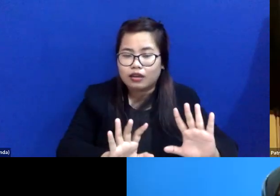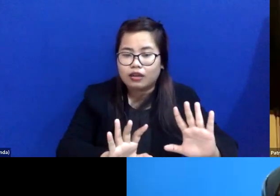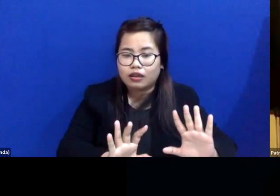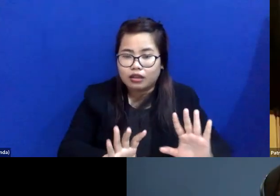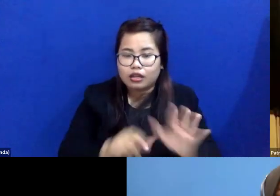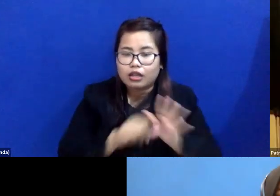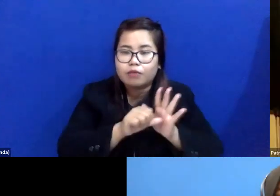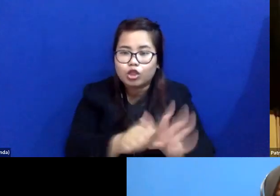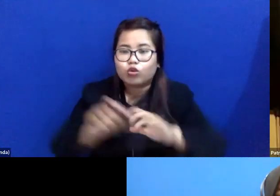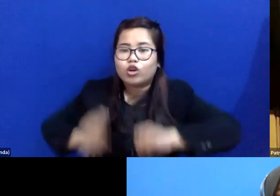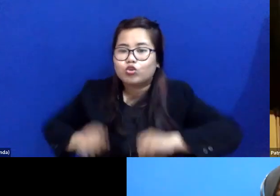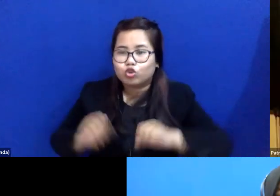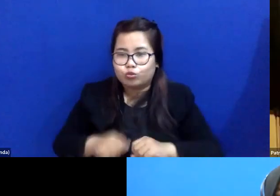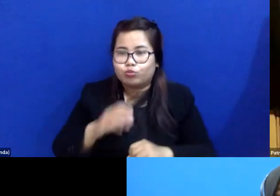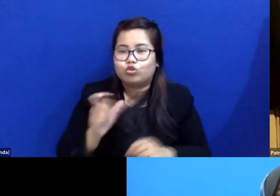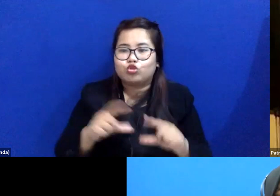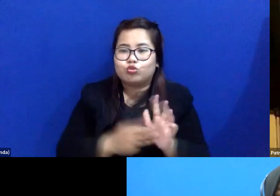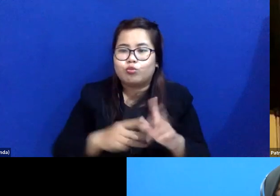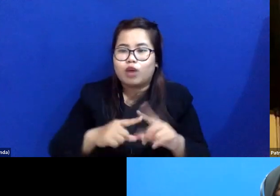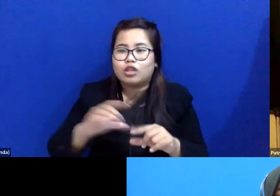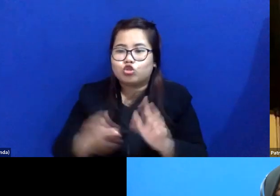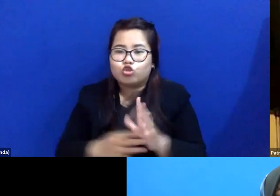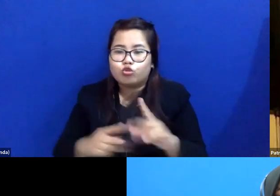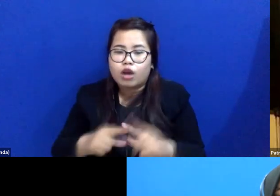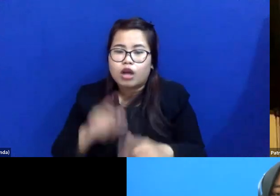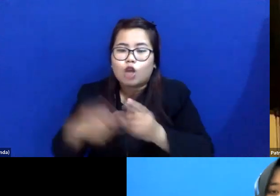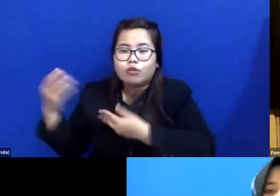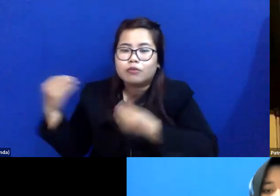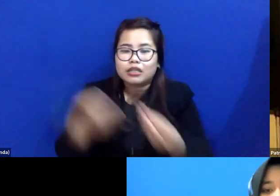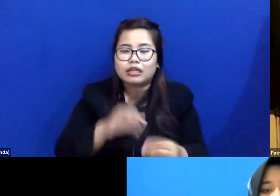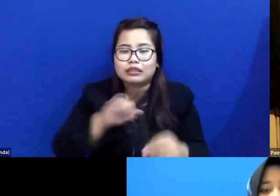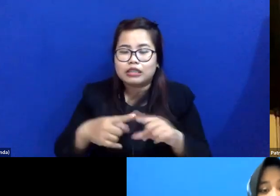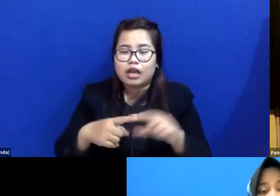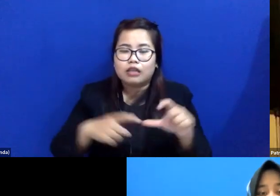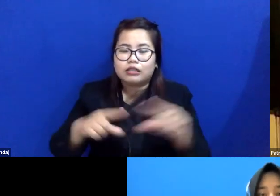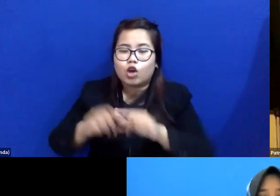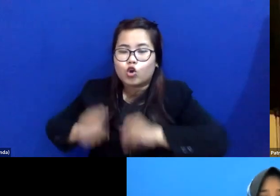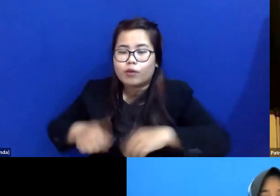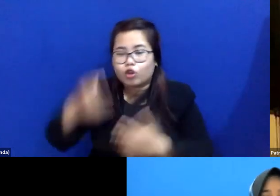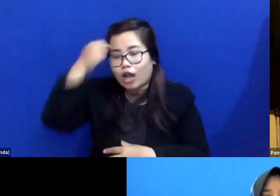bantuan hukum cuma-cuma. Kalau untuk pemberian jasa hukum, kantor hukum,